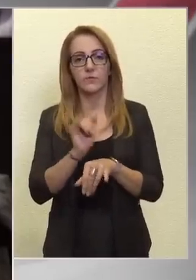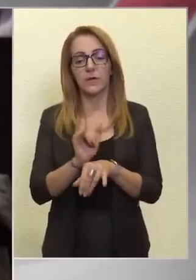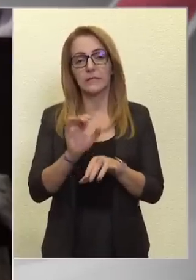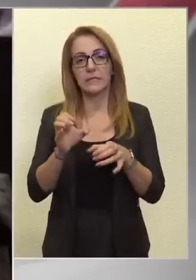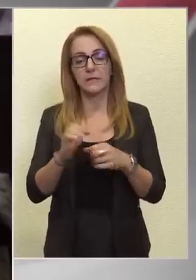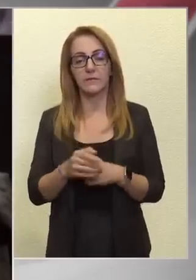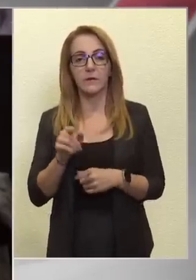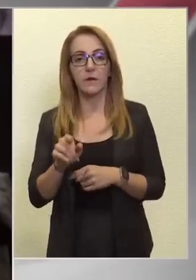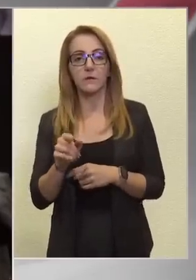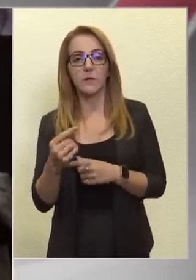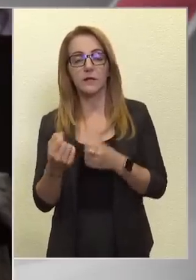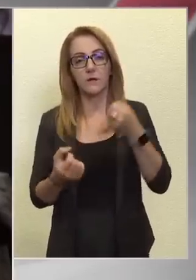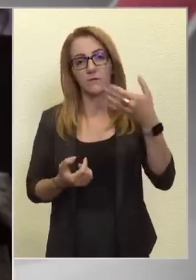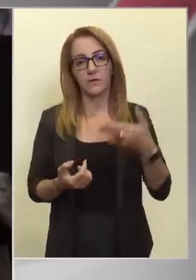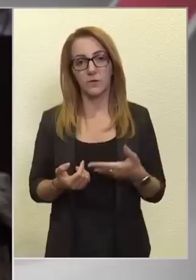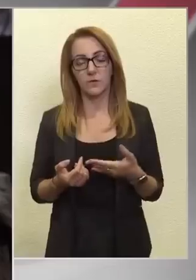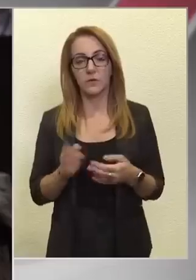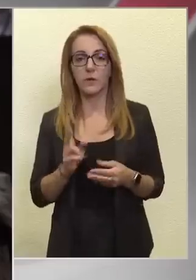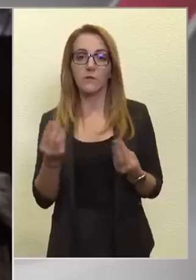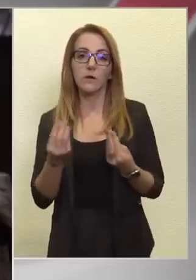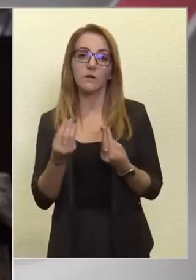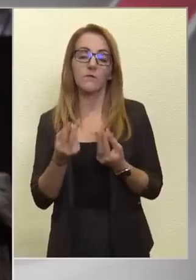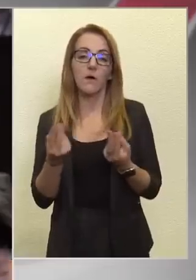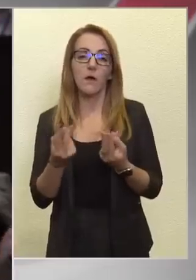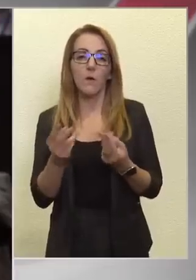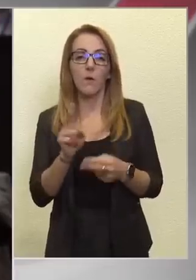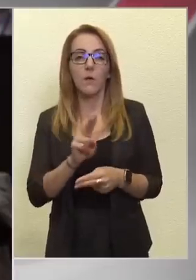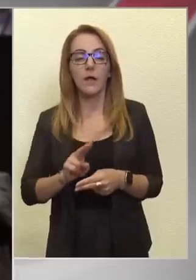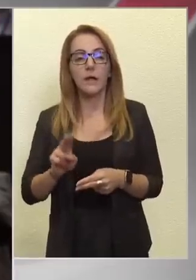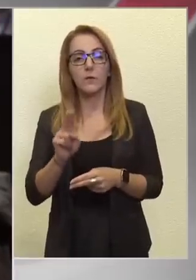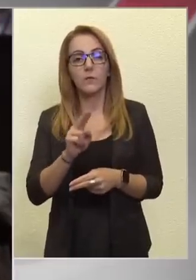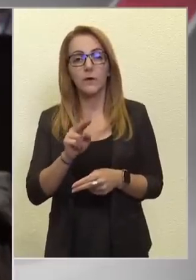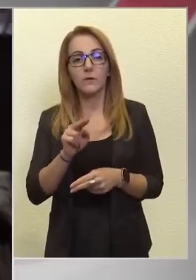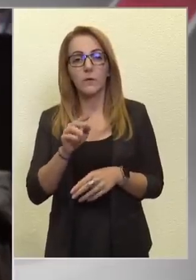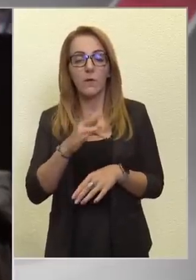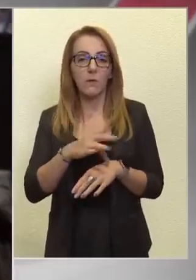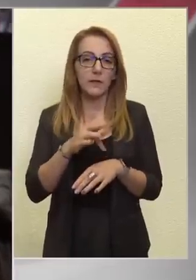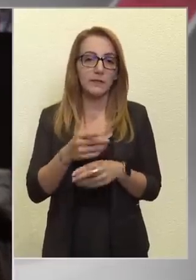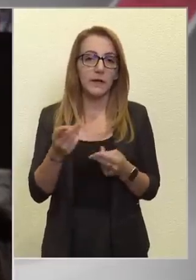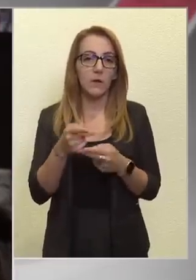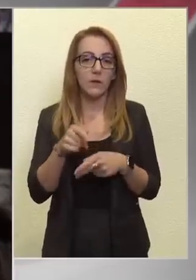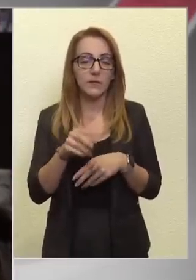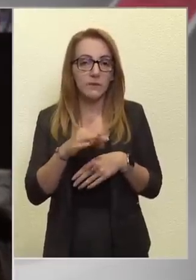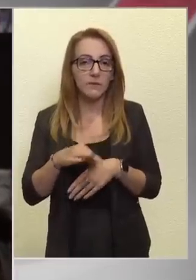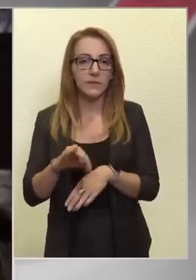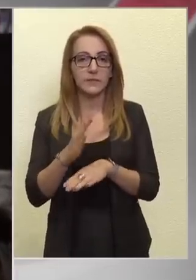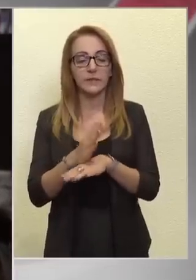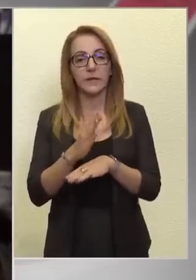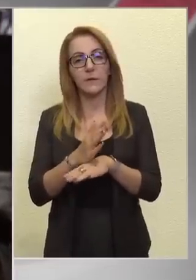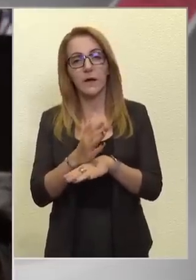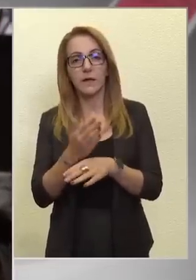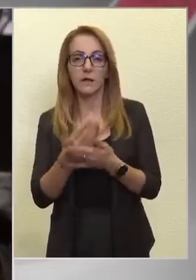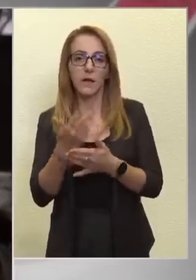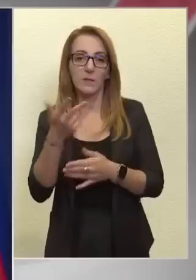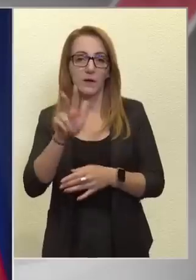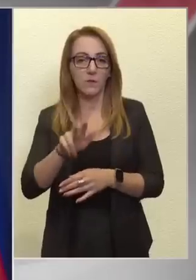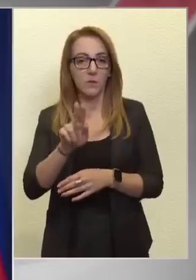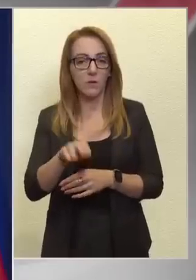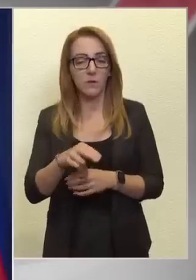Az ön által felsoroltaknak van valahol az Európai Unióban példája, ahol ezt bevezetik legalább három hónapra?